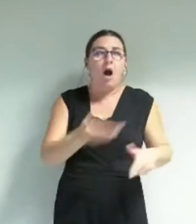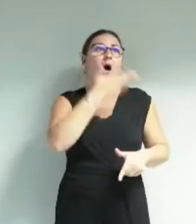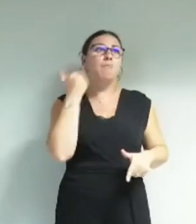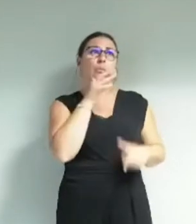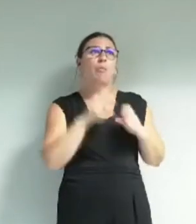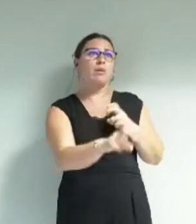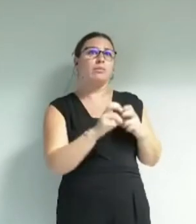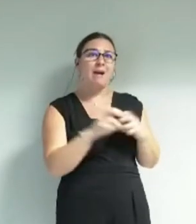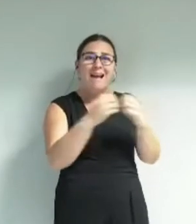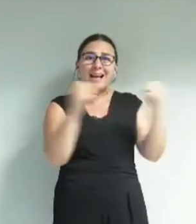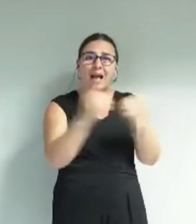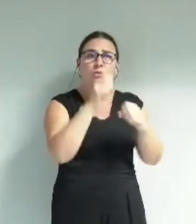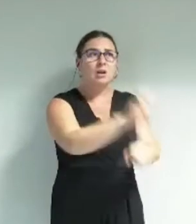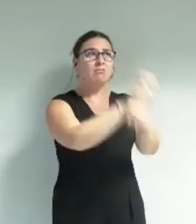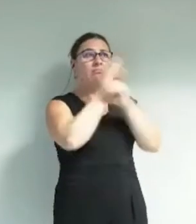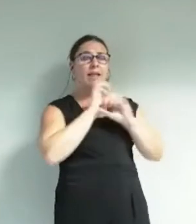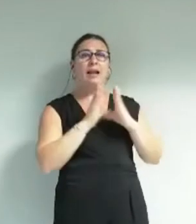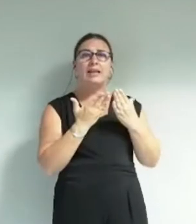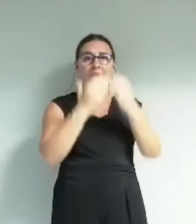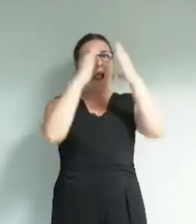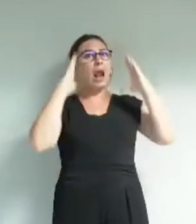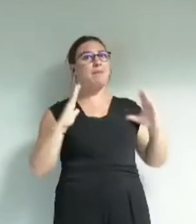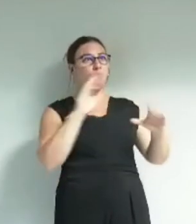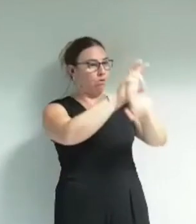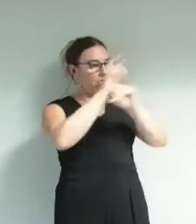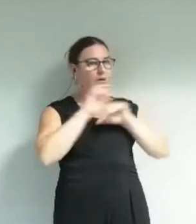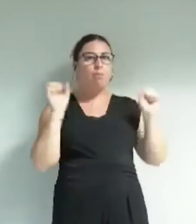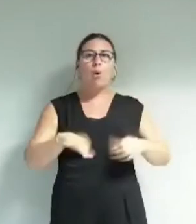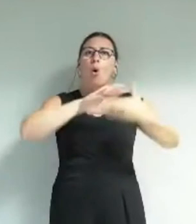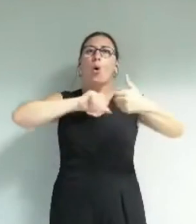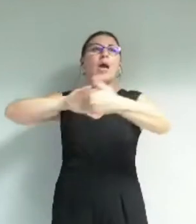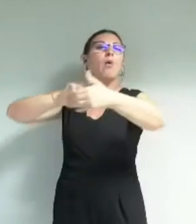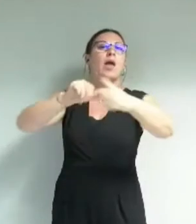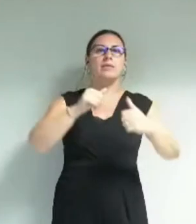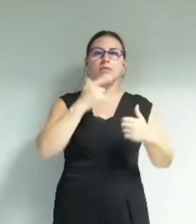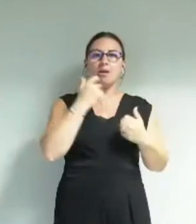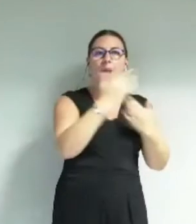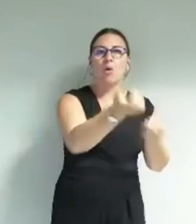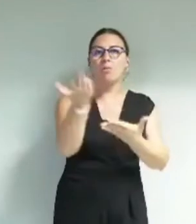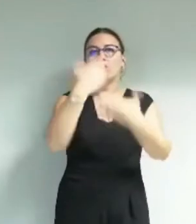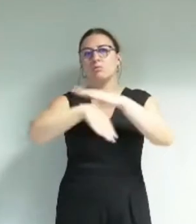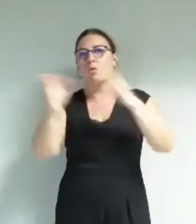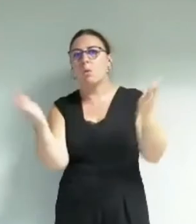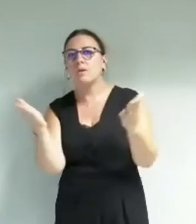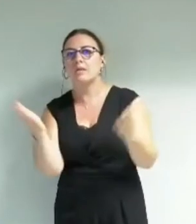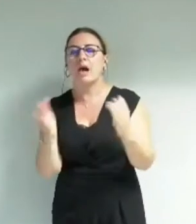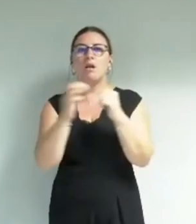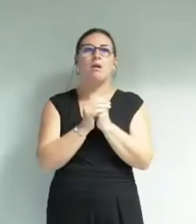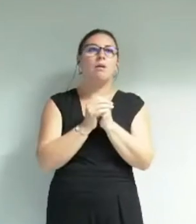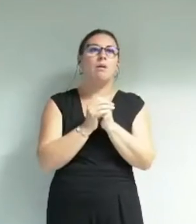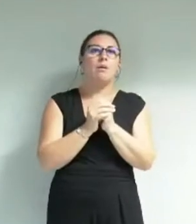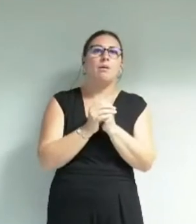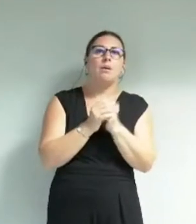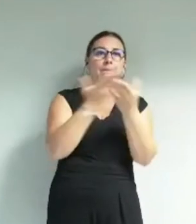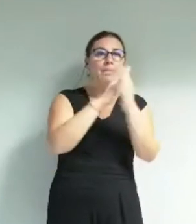gratuitement des livres le fait que cette bibliothèque des relais lecture amène des livres dans les hôpitaux tient la bibliothèque